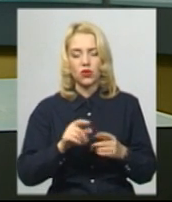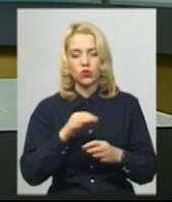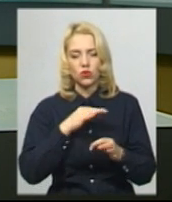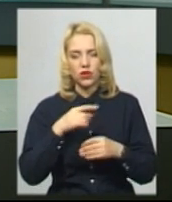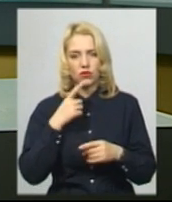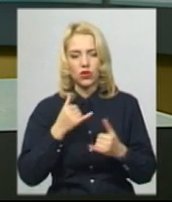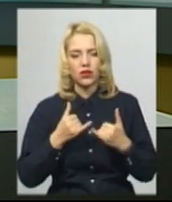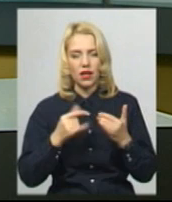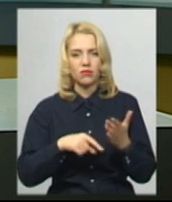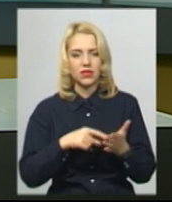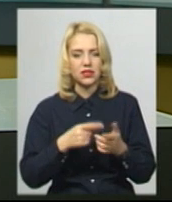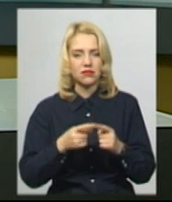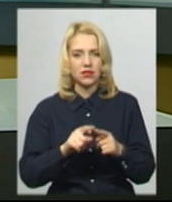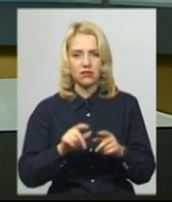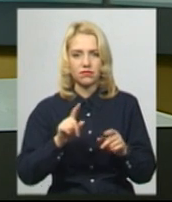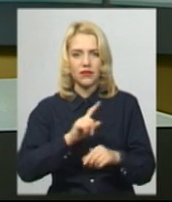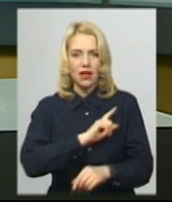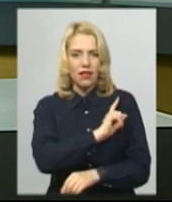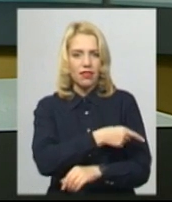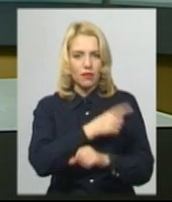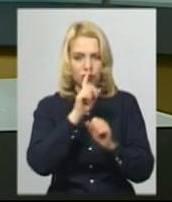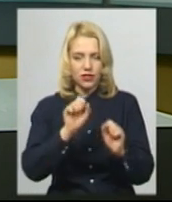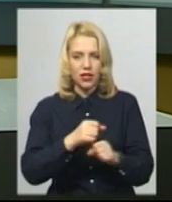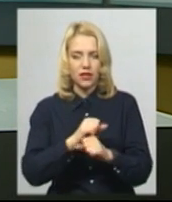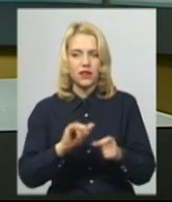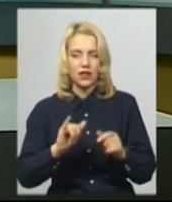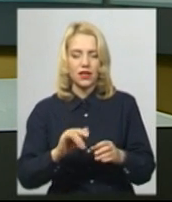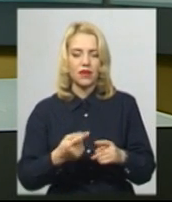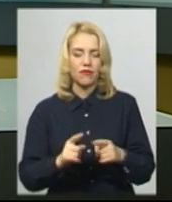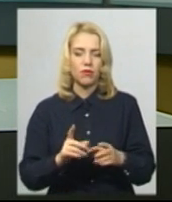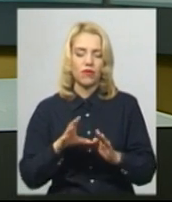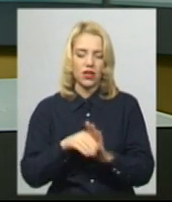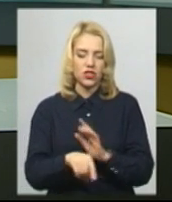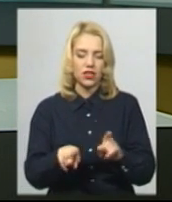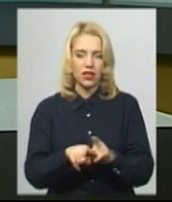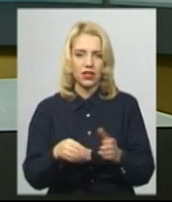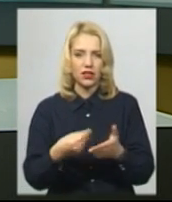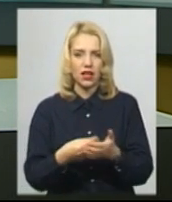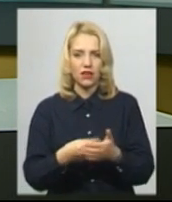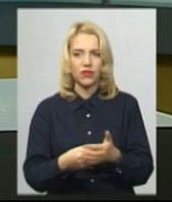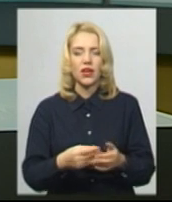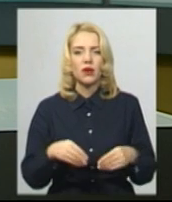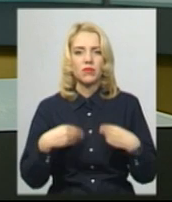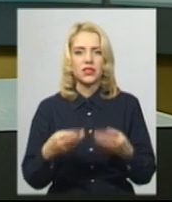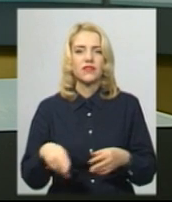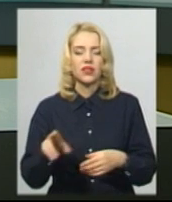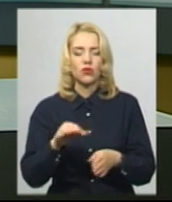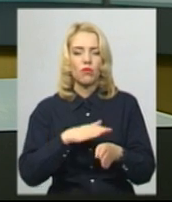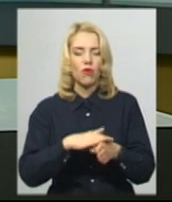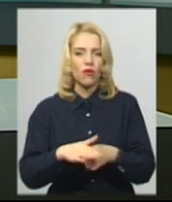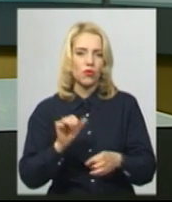більшості містики видатки непосильні, і впровадження нових тарифів призведе до повного припинення надання послуг з постачання